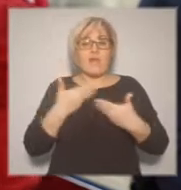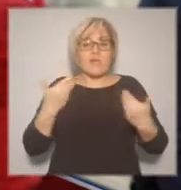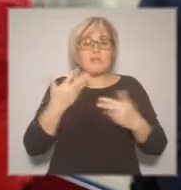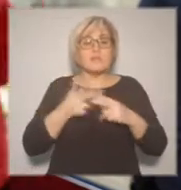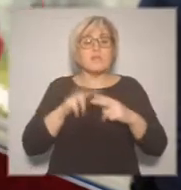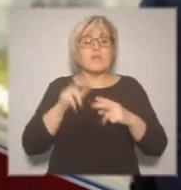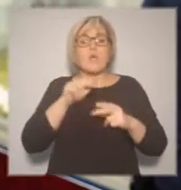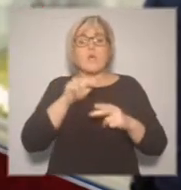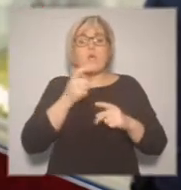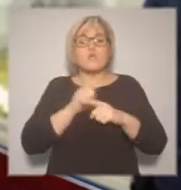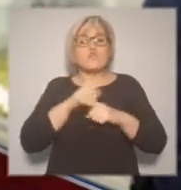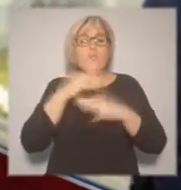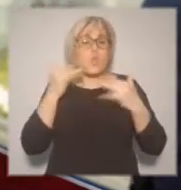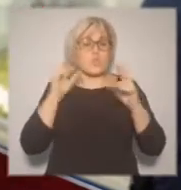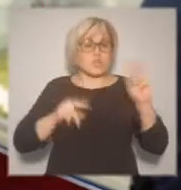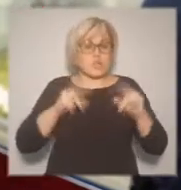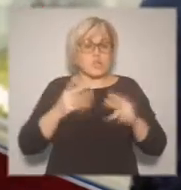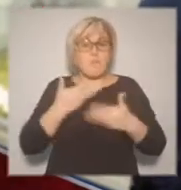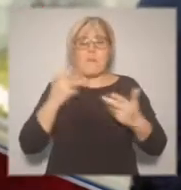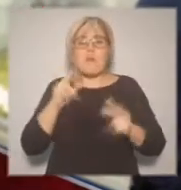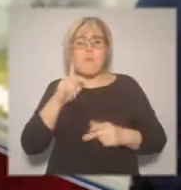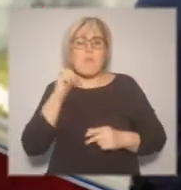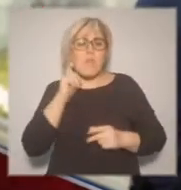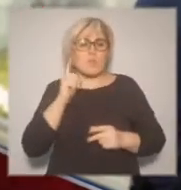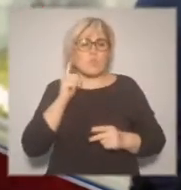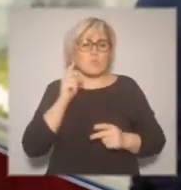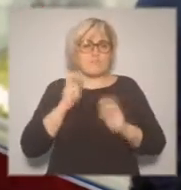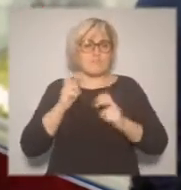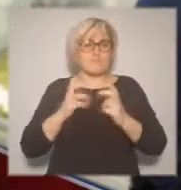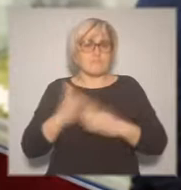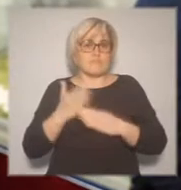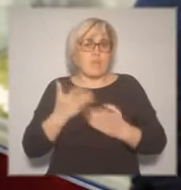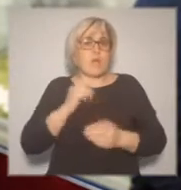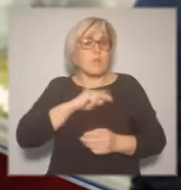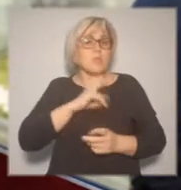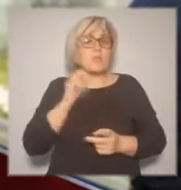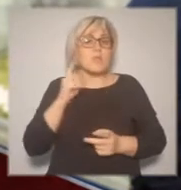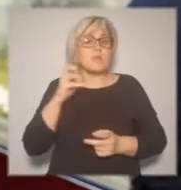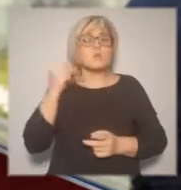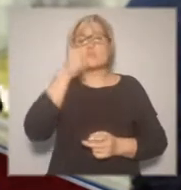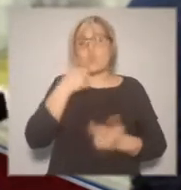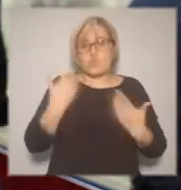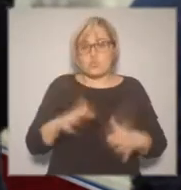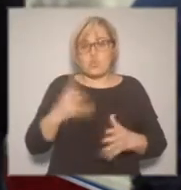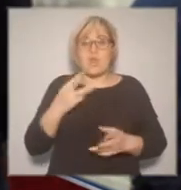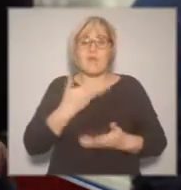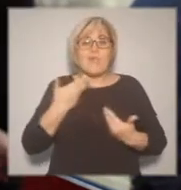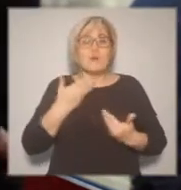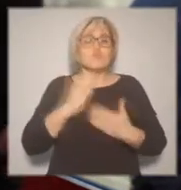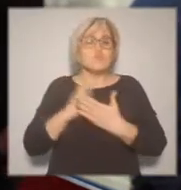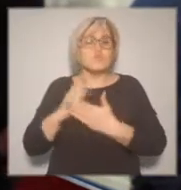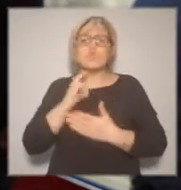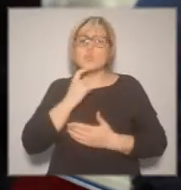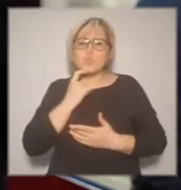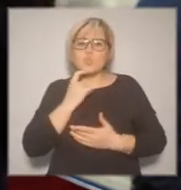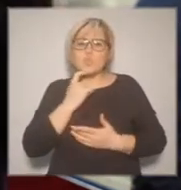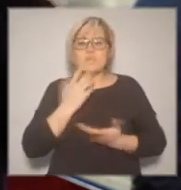производитель, работаем на рынке год. Для нас существуют небольшие трудности, но существуют выходы на